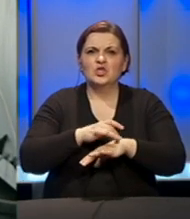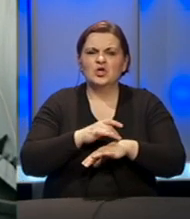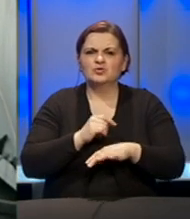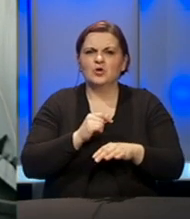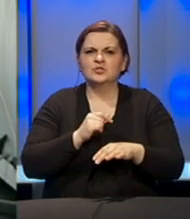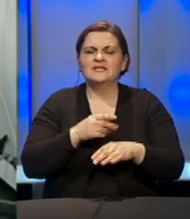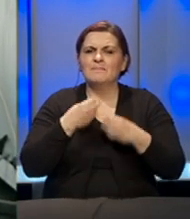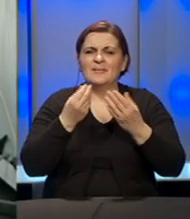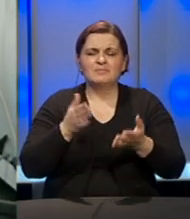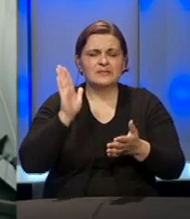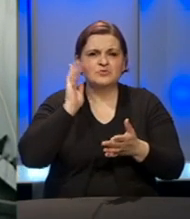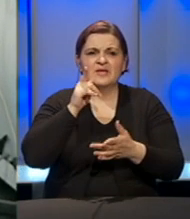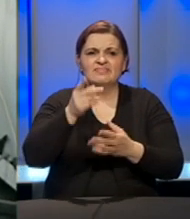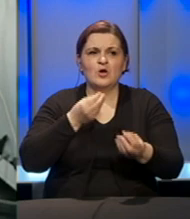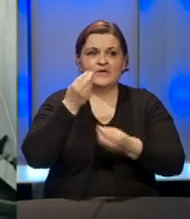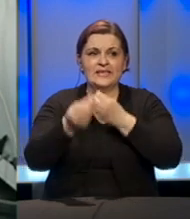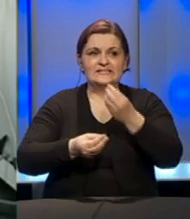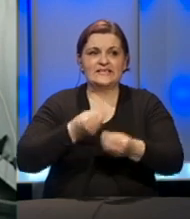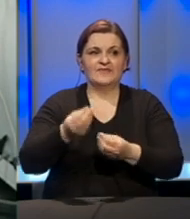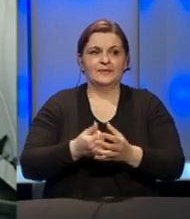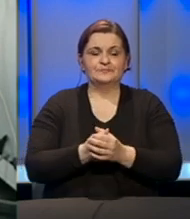Mulići i predlažem da poslušamo njihove izjave.